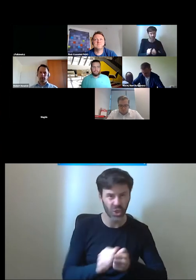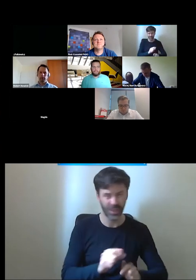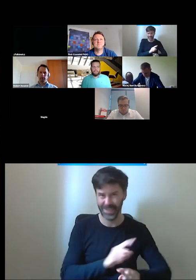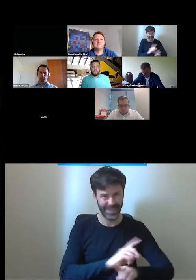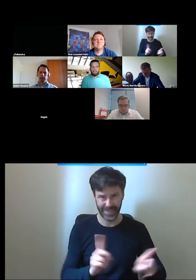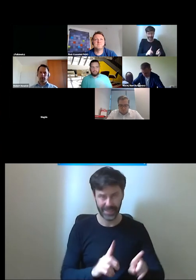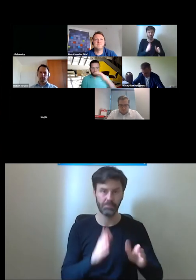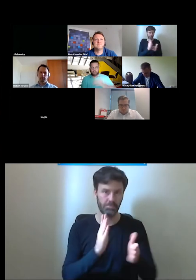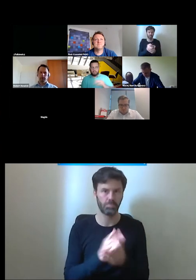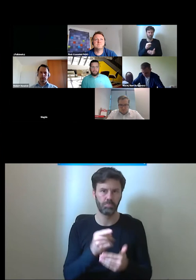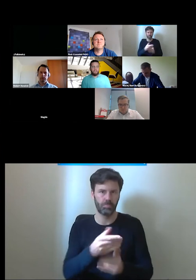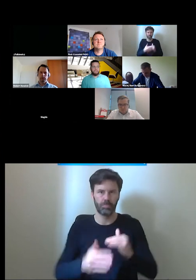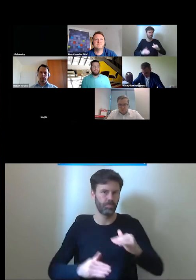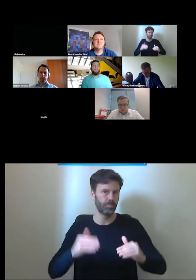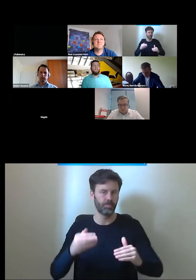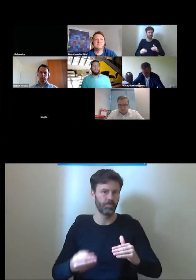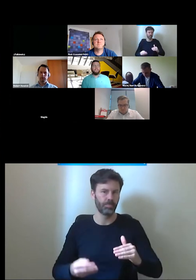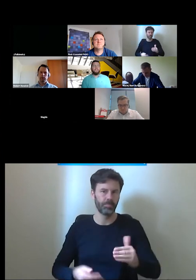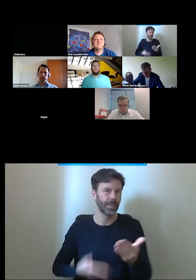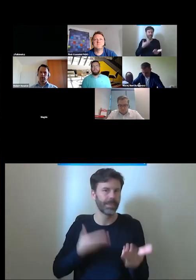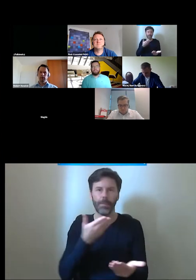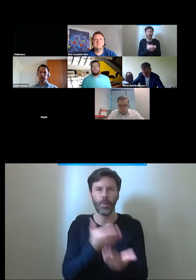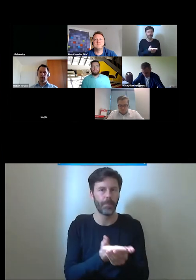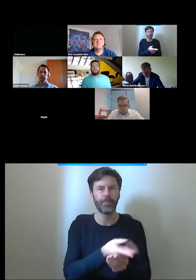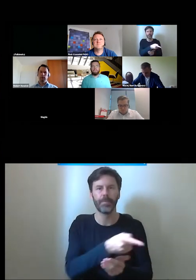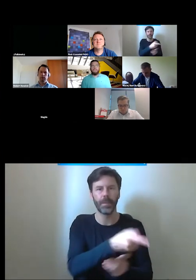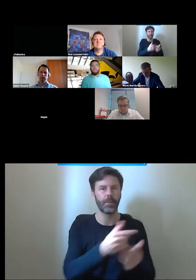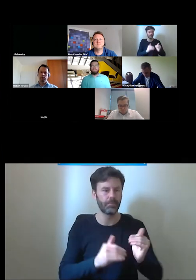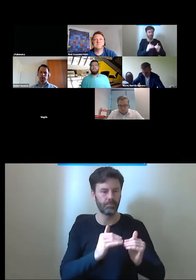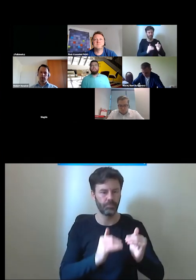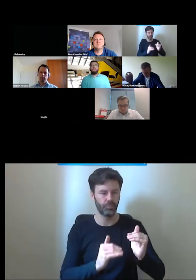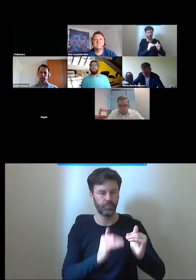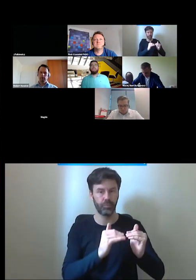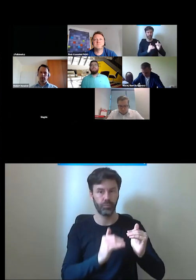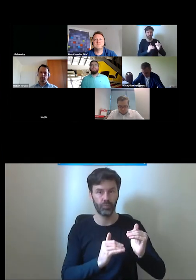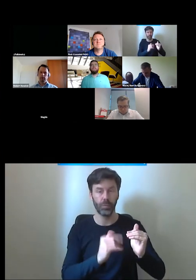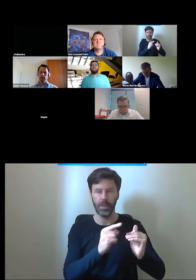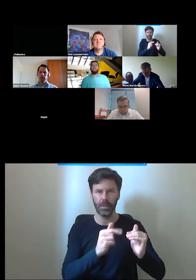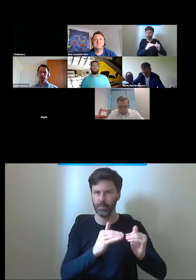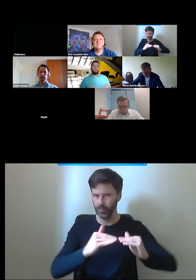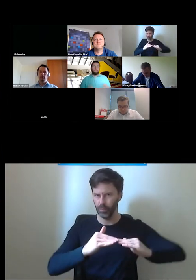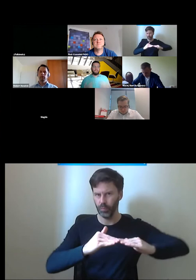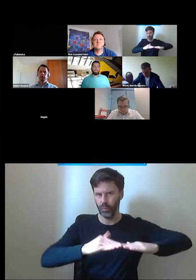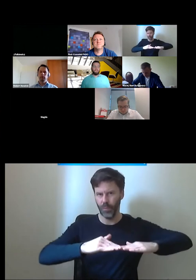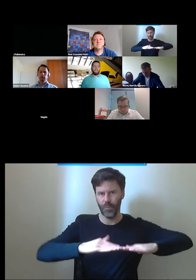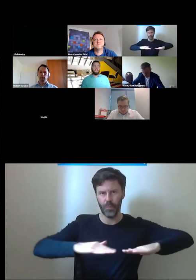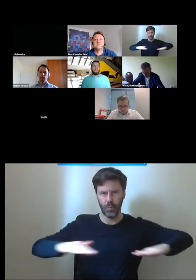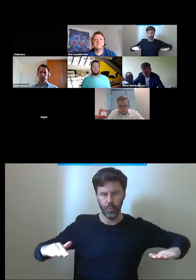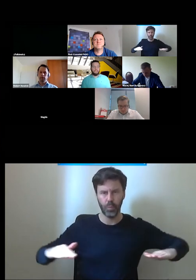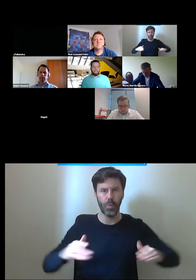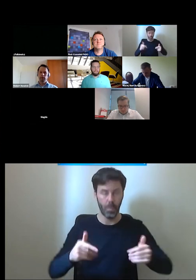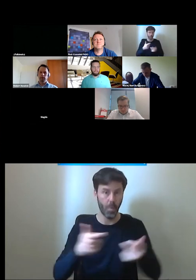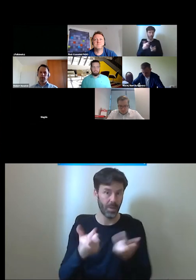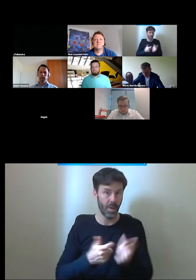rozwiązanie wspomagające pokonanie różnicy terenu, aczkolwiek można to zrobić w bardzo fajny